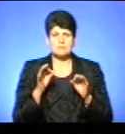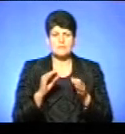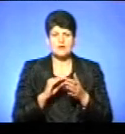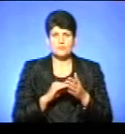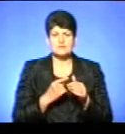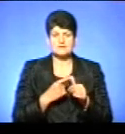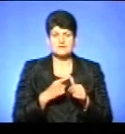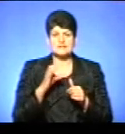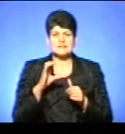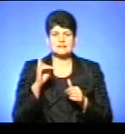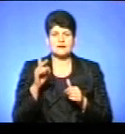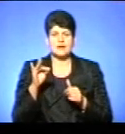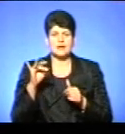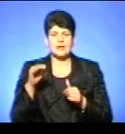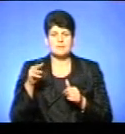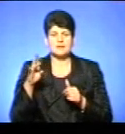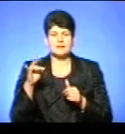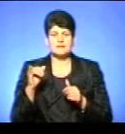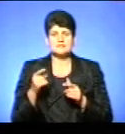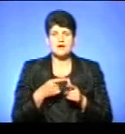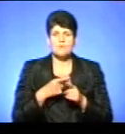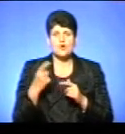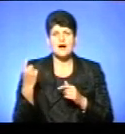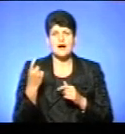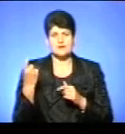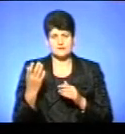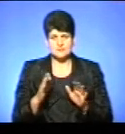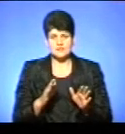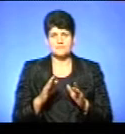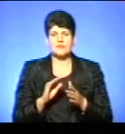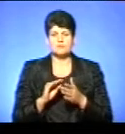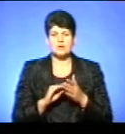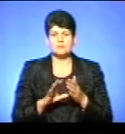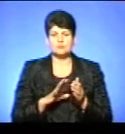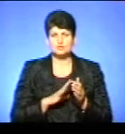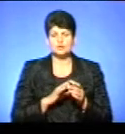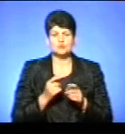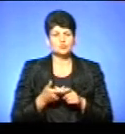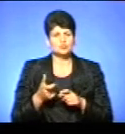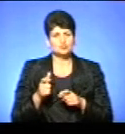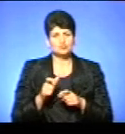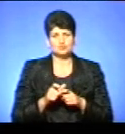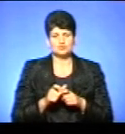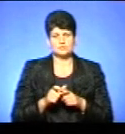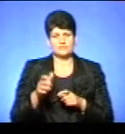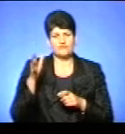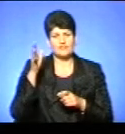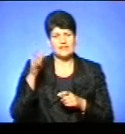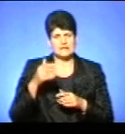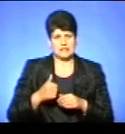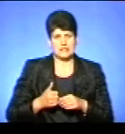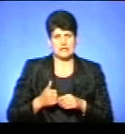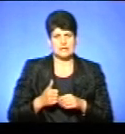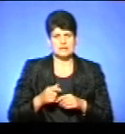називався скрипниківським правописом або харківським правописом, авторами якого були дуже видатні і